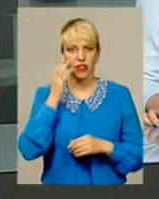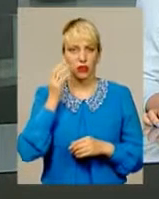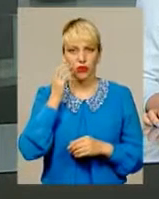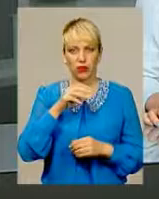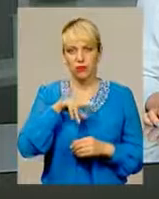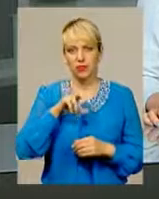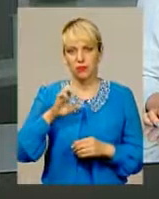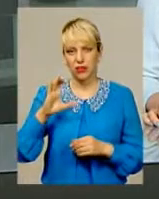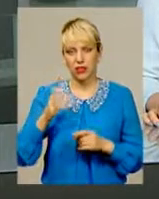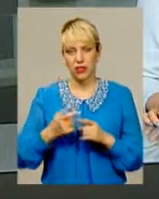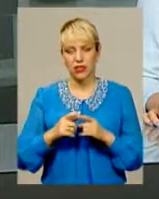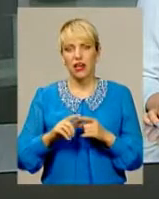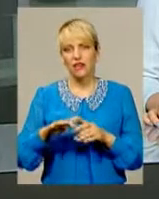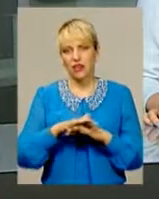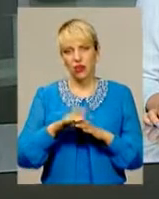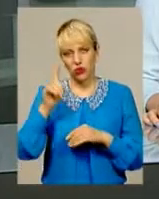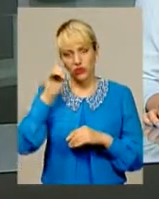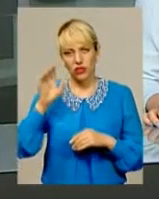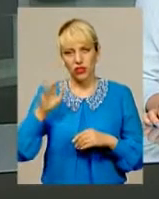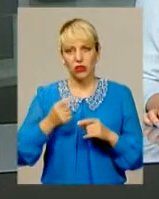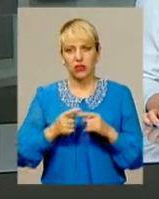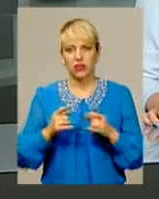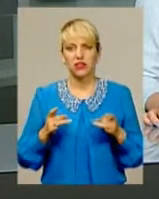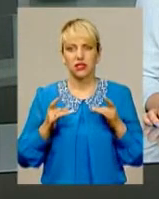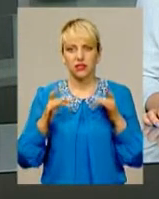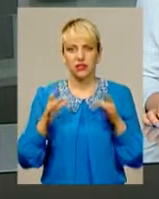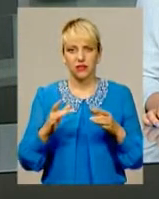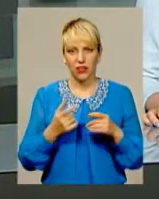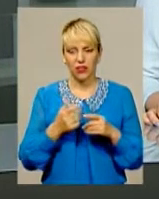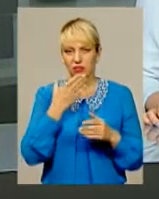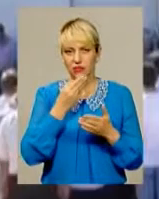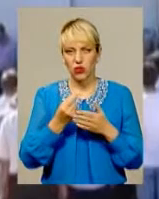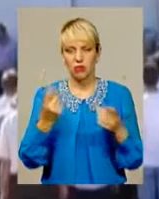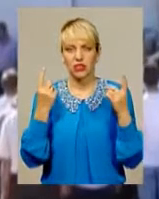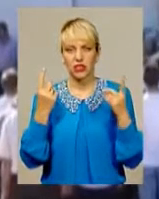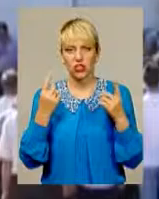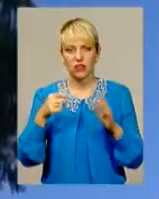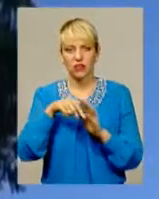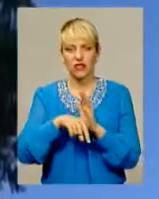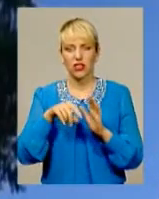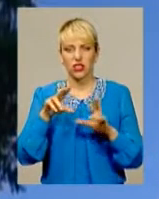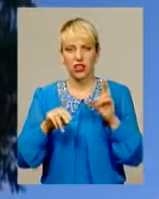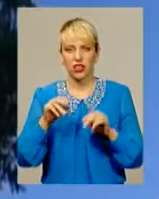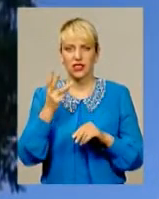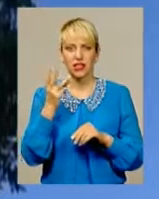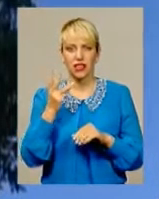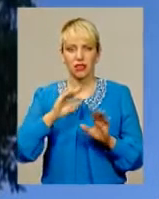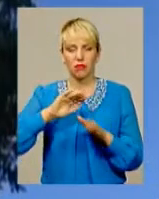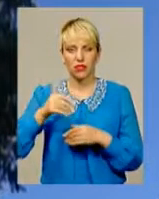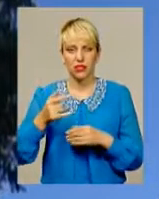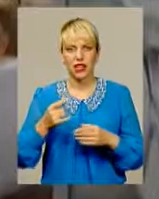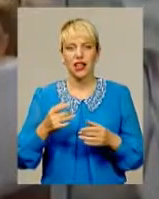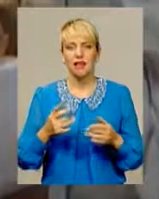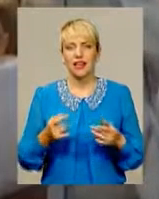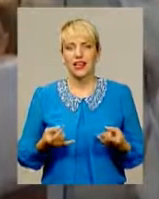Господні. В народі більш відоме, як яблуневий Спас. За своєю значимістю, цей день вважається третім після Різдва та